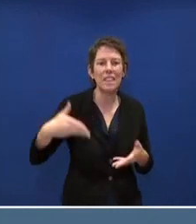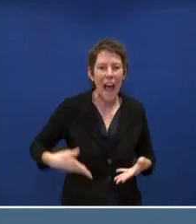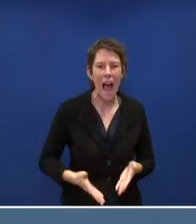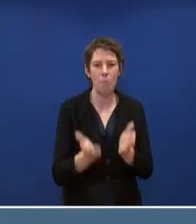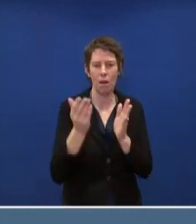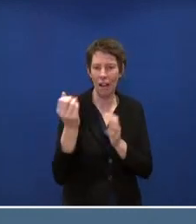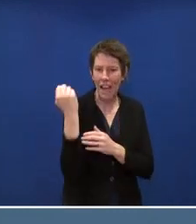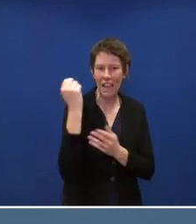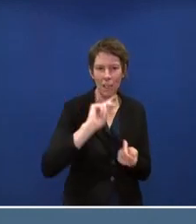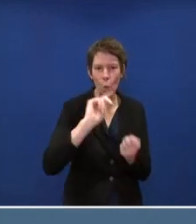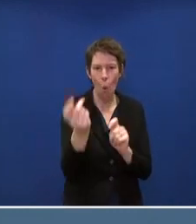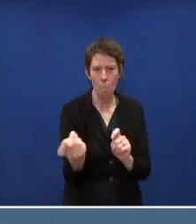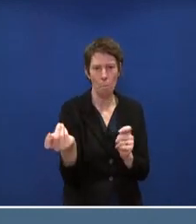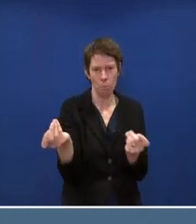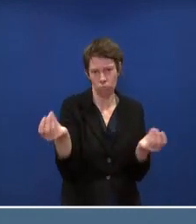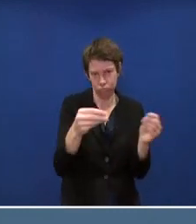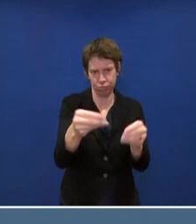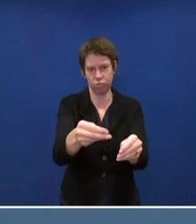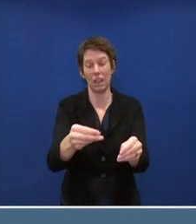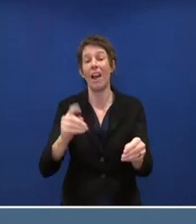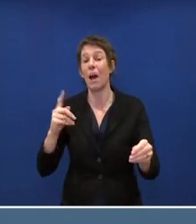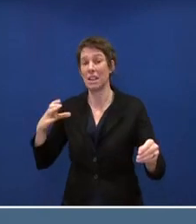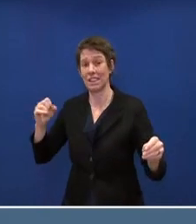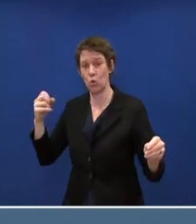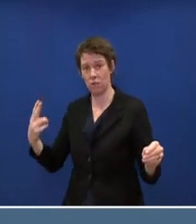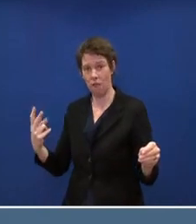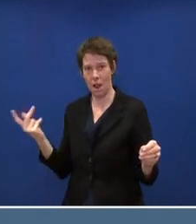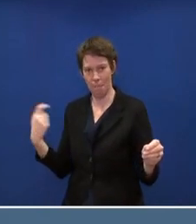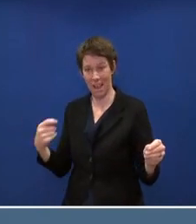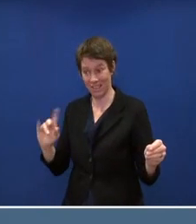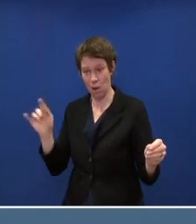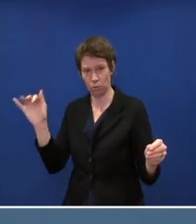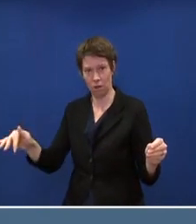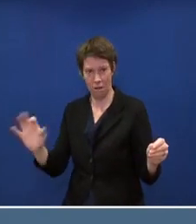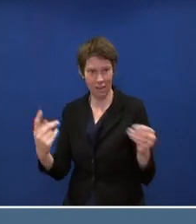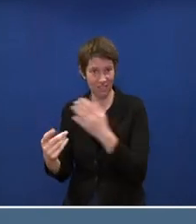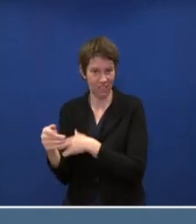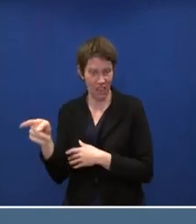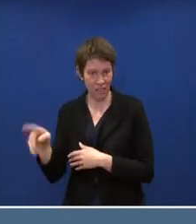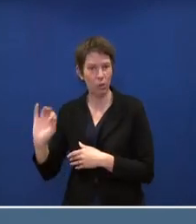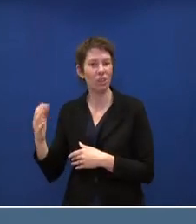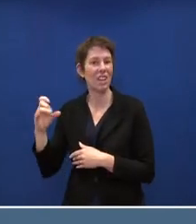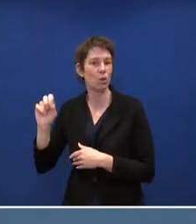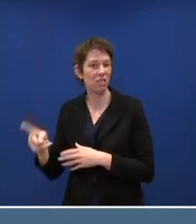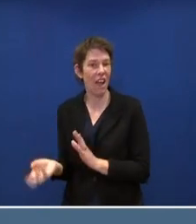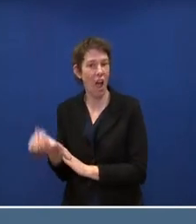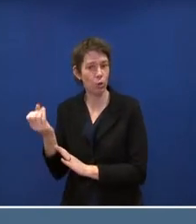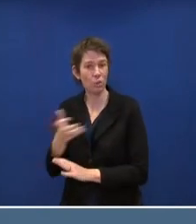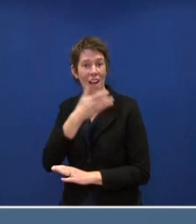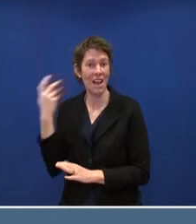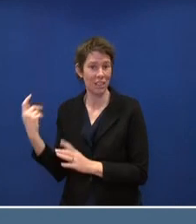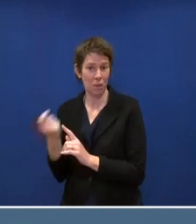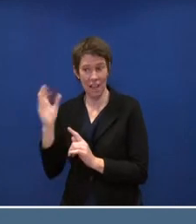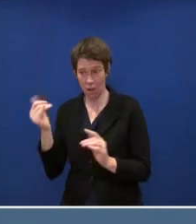Auf der anderen Seite haben wir eben den CO2-Preis, der ja den Ausschluss von CO2 natürlich dann auch im Heizbereich